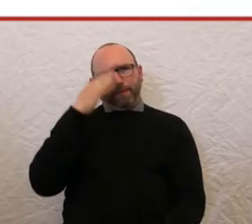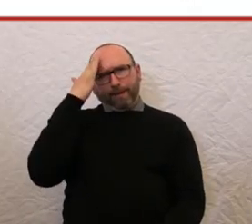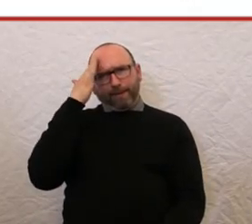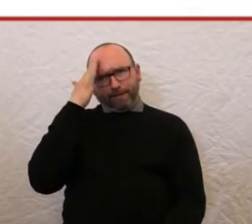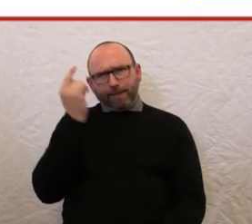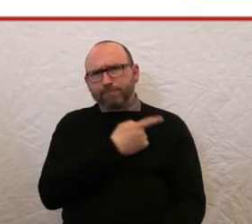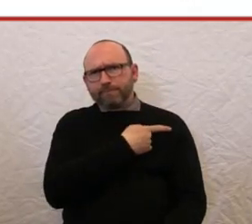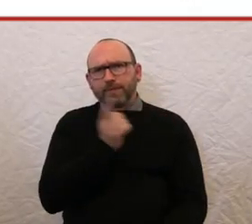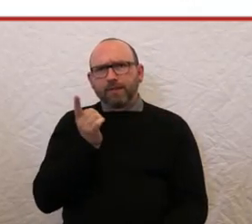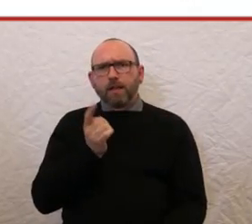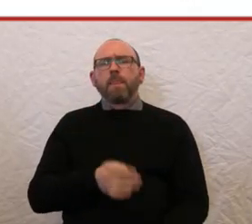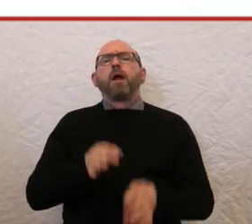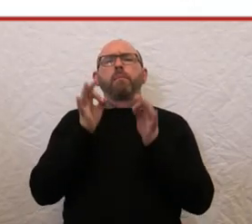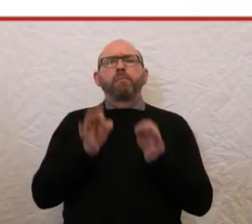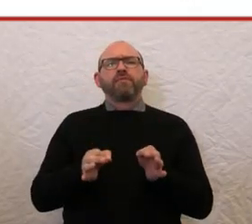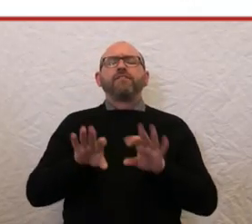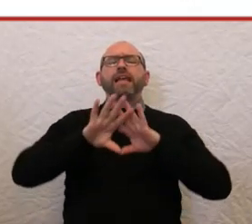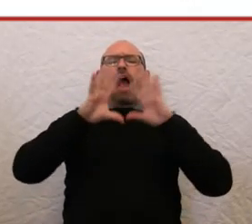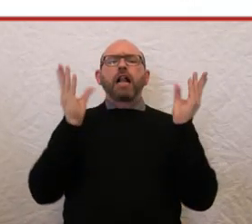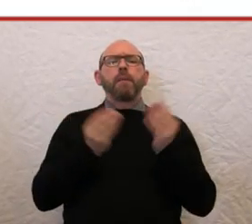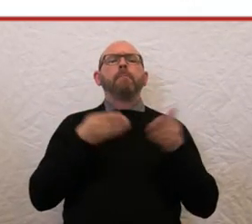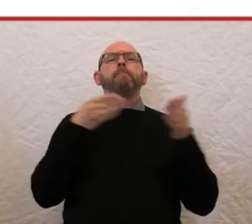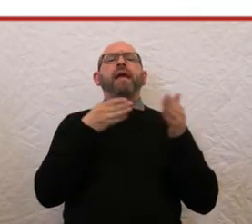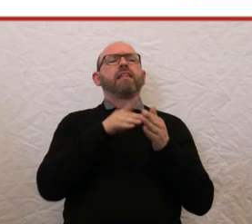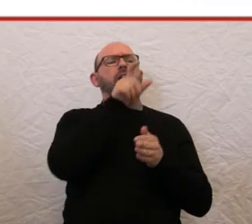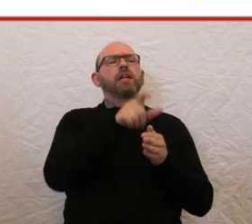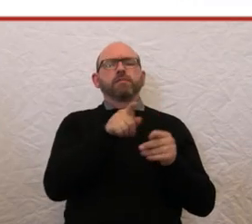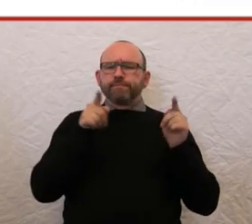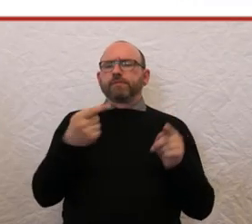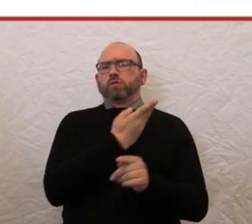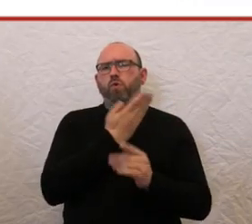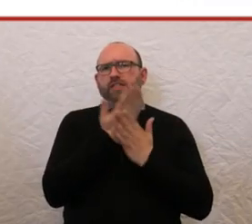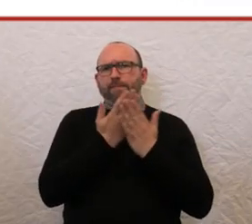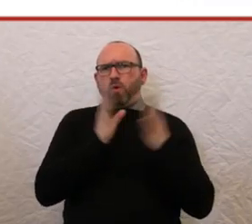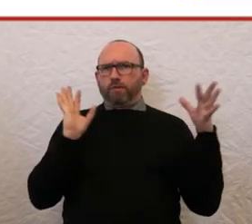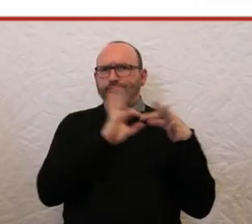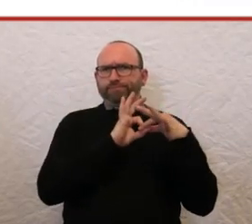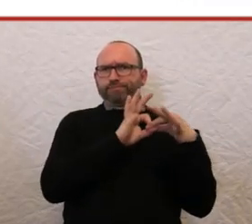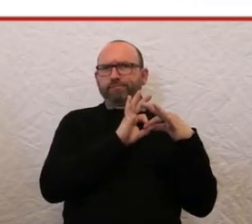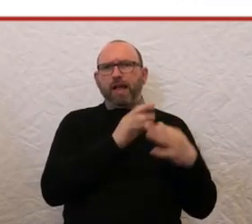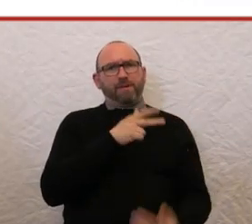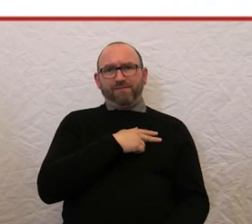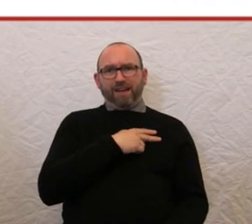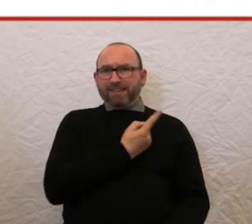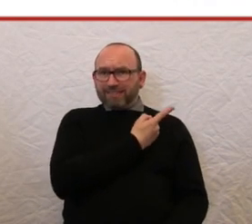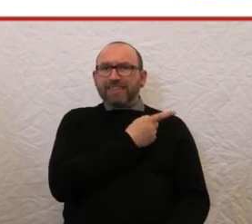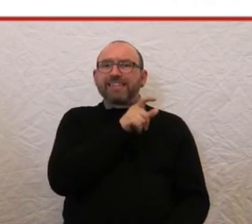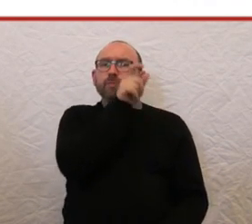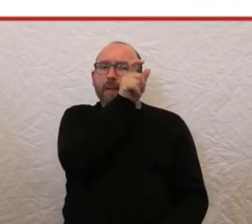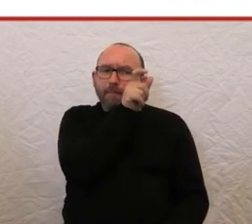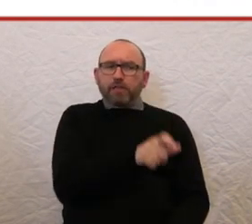Form, dass es plötzlich ganz allgemein für Behinderte steht, also obwohl es ja hier vor allem Menschen im Rollstuhl meint.